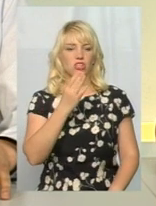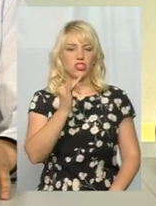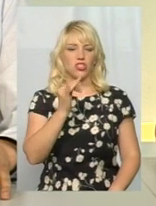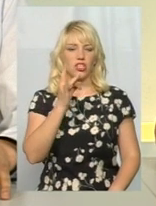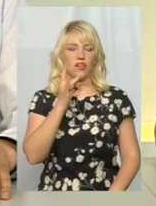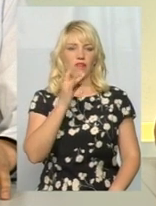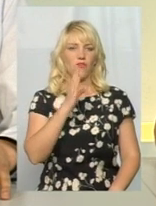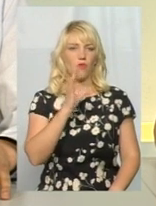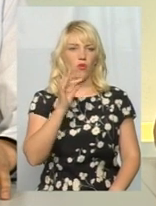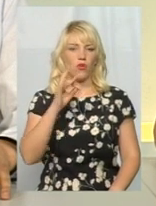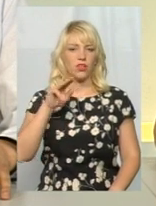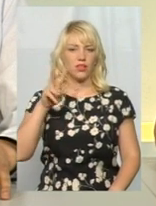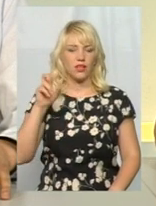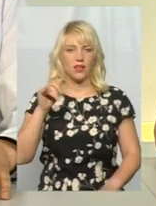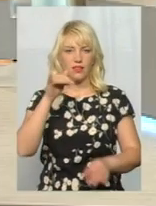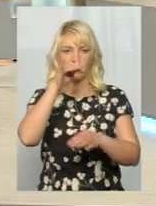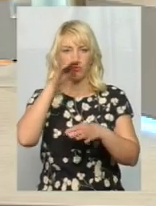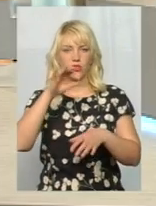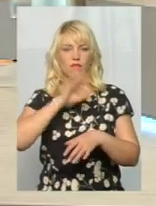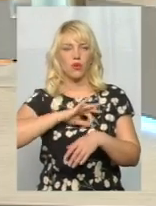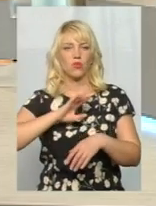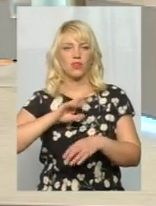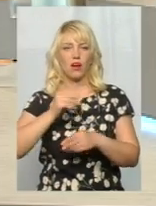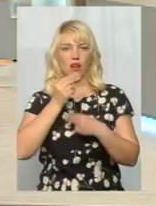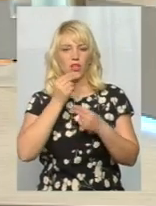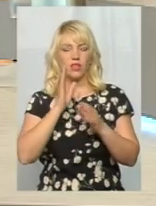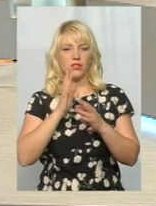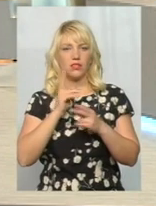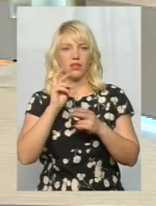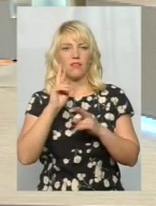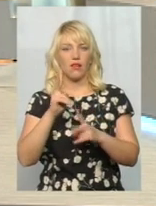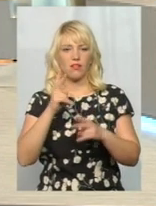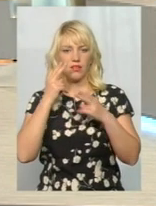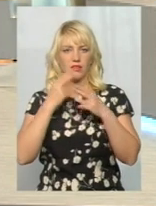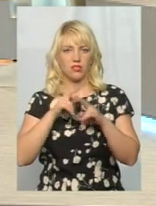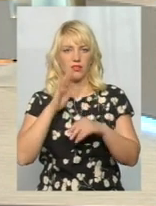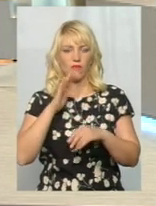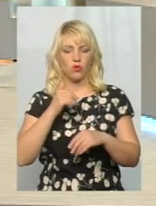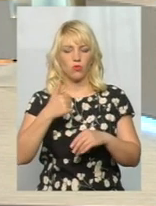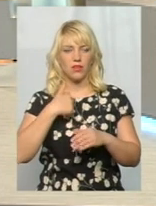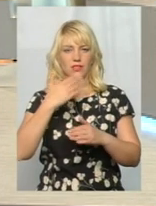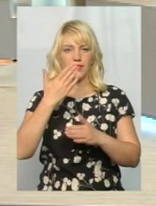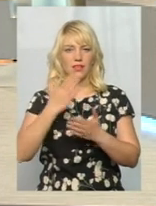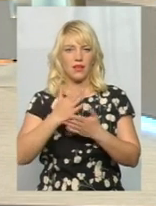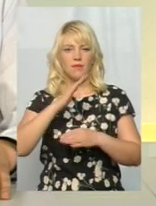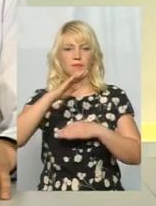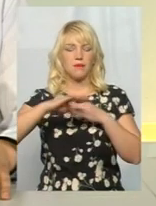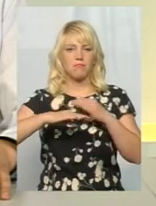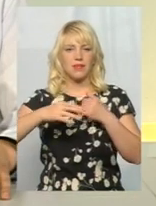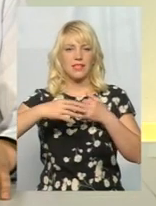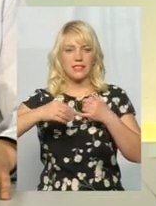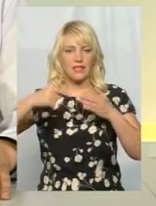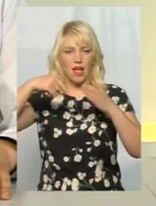харчування, а лише як технічна вода. У нас є підземні води. Сьогодні це є наразі велика